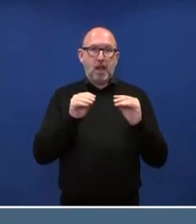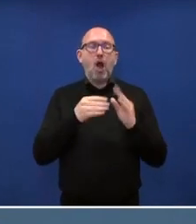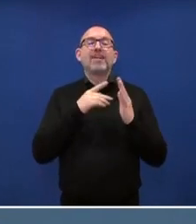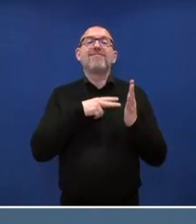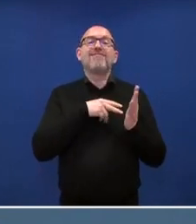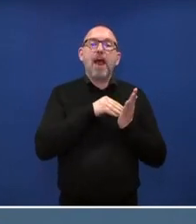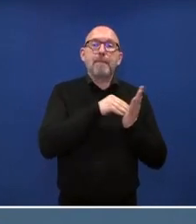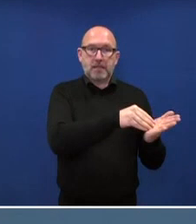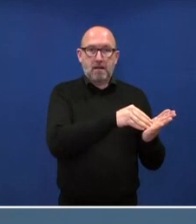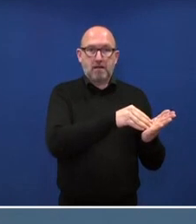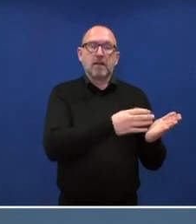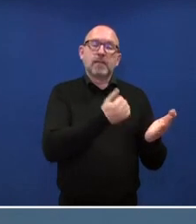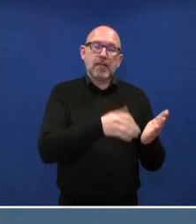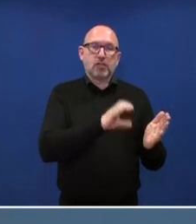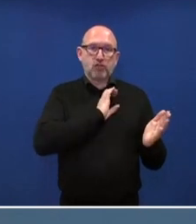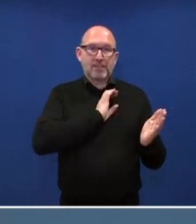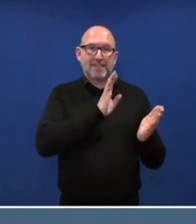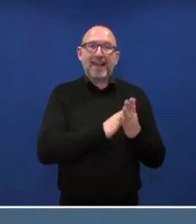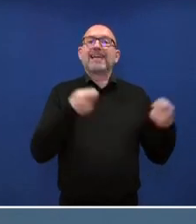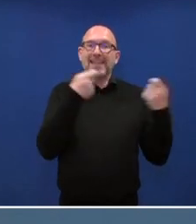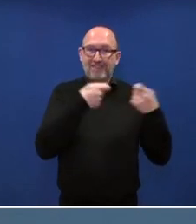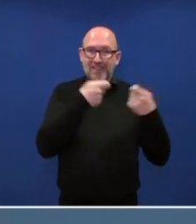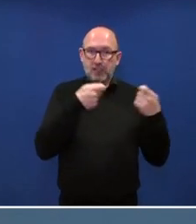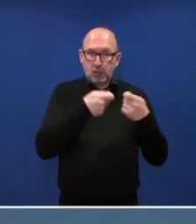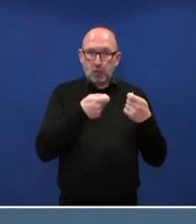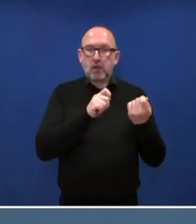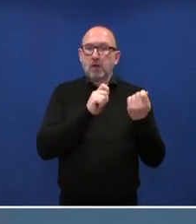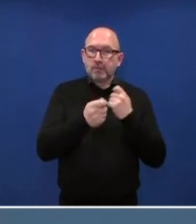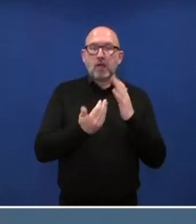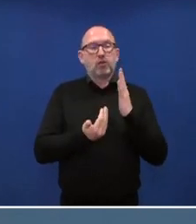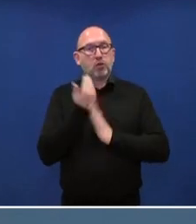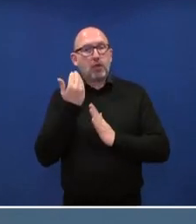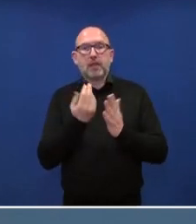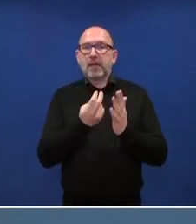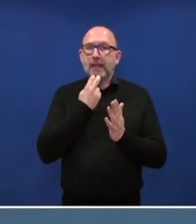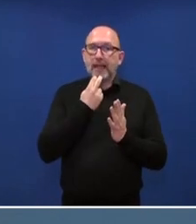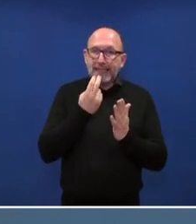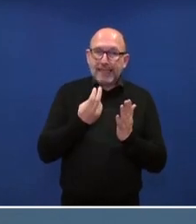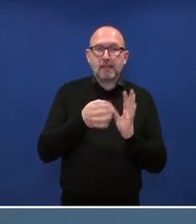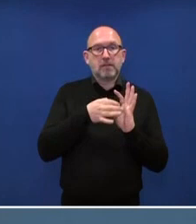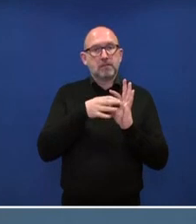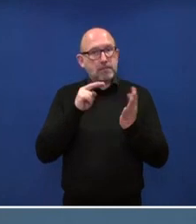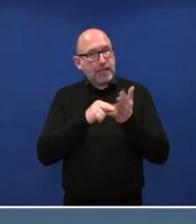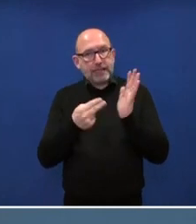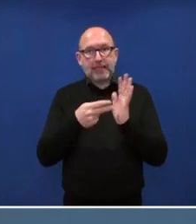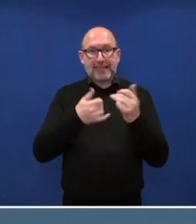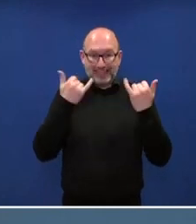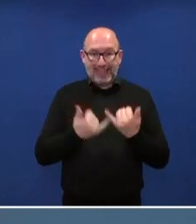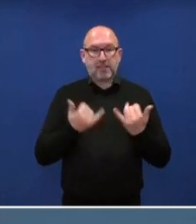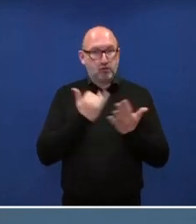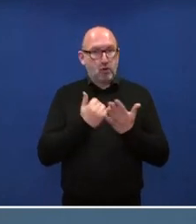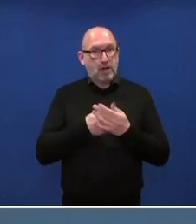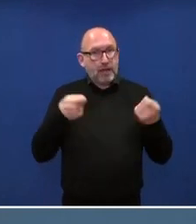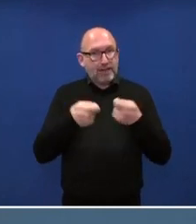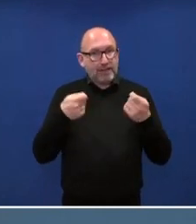besteht, jetzt die Investitionen zu tätigen, eben in neue Energietechniken zu investieren.